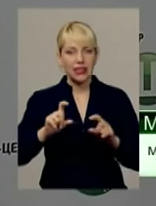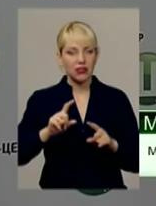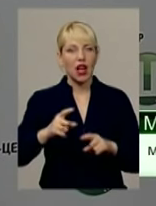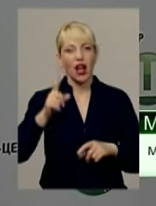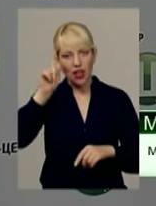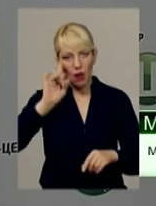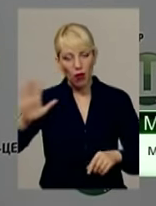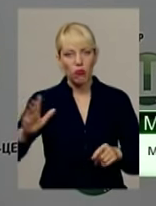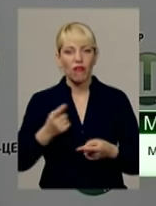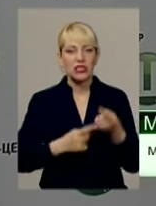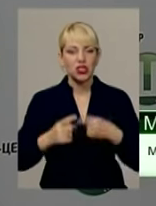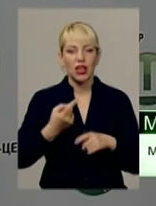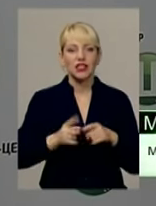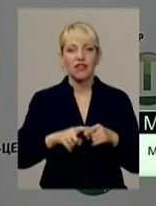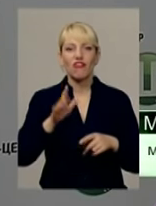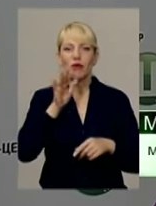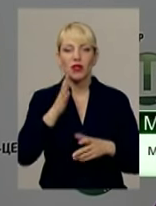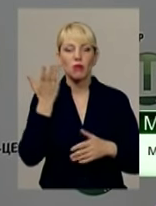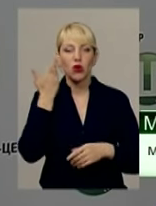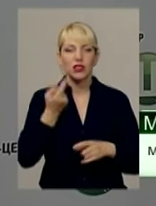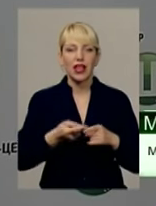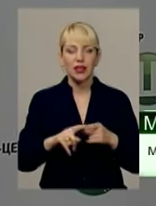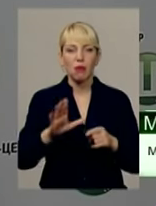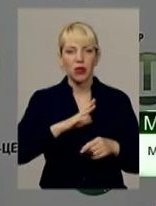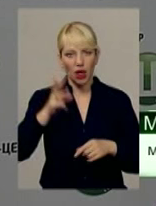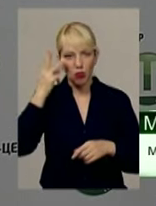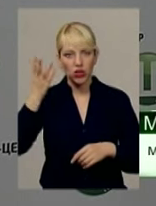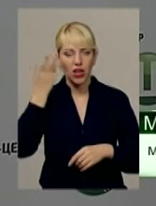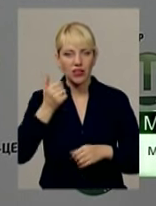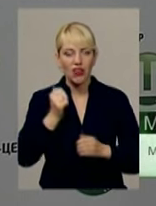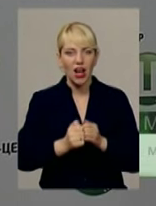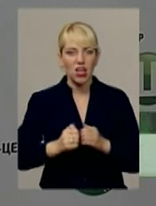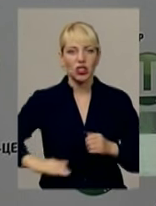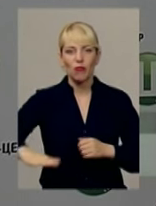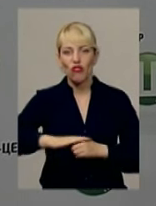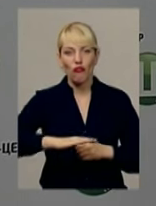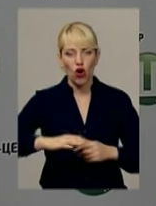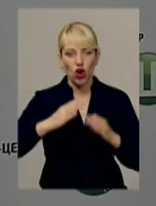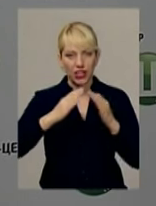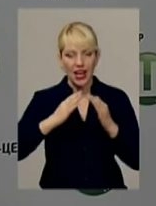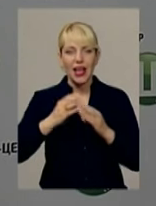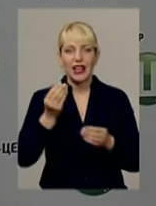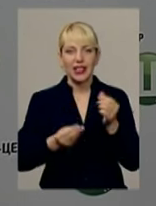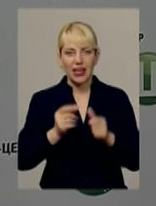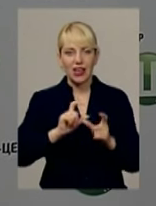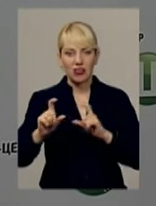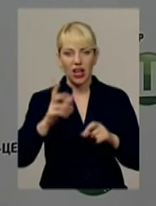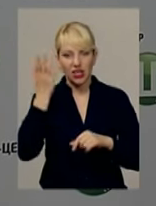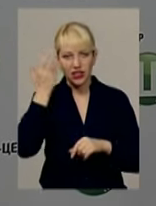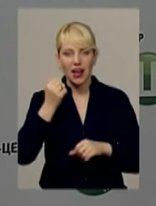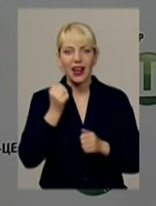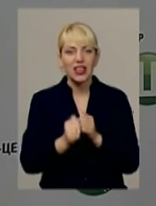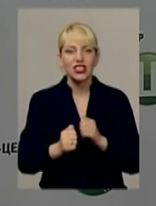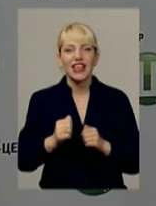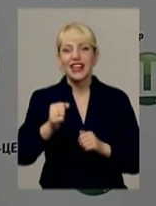до тим часам, коли це було дуже модно, коли в кожному дворі іграли в шахмати, кожен дедушка старався навчати